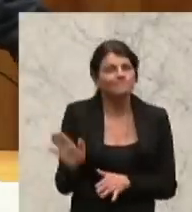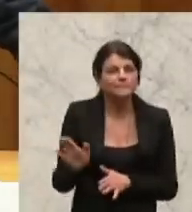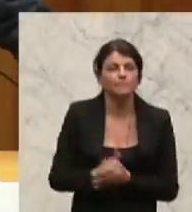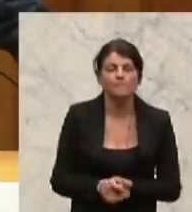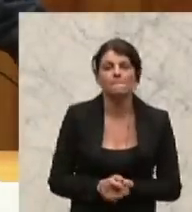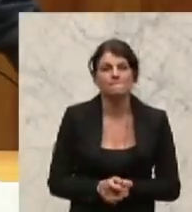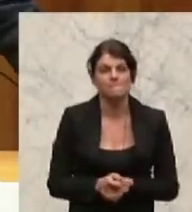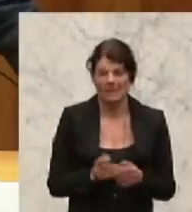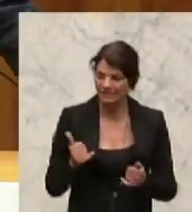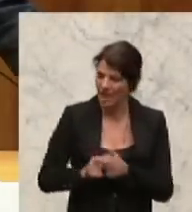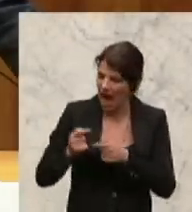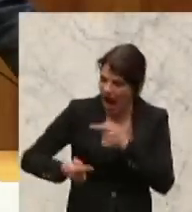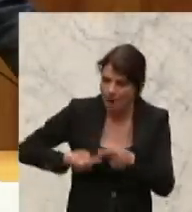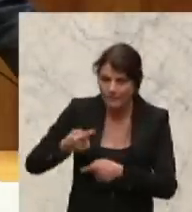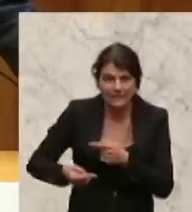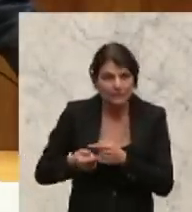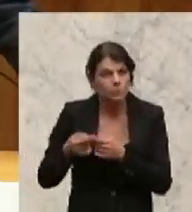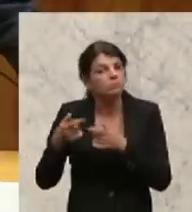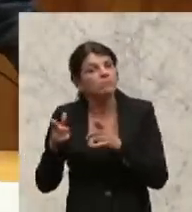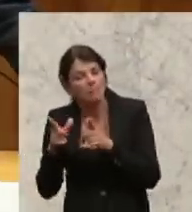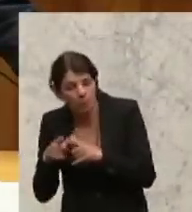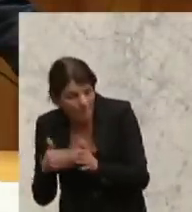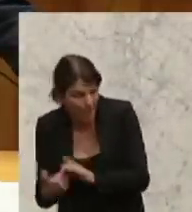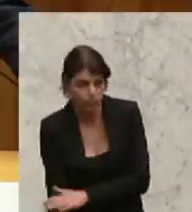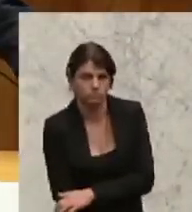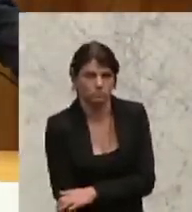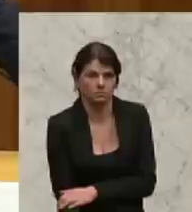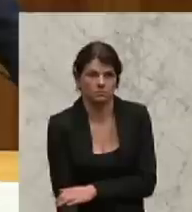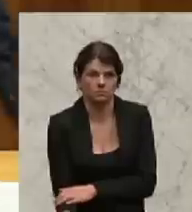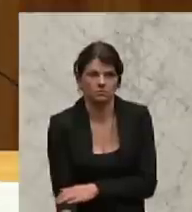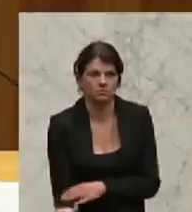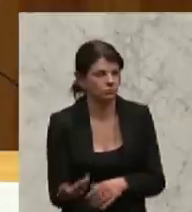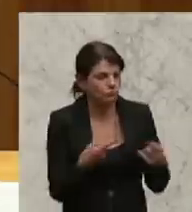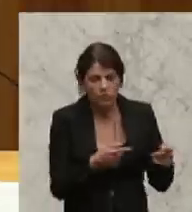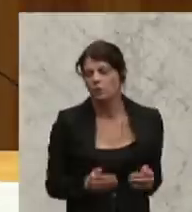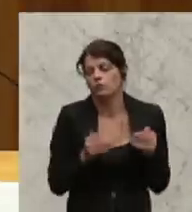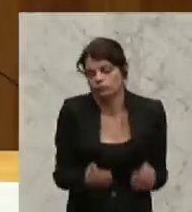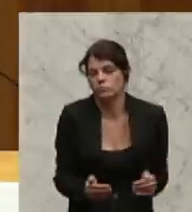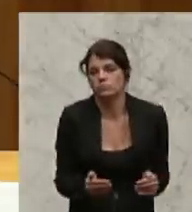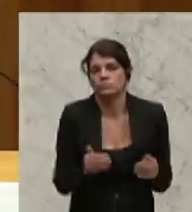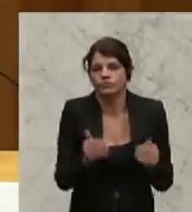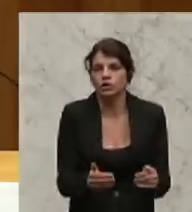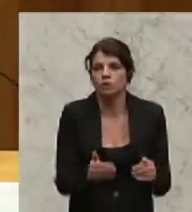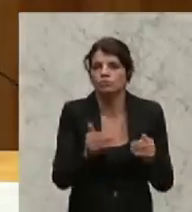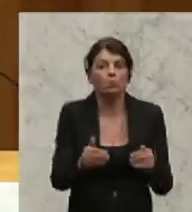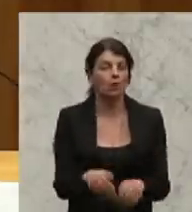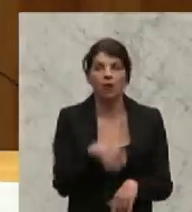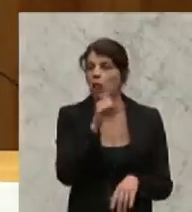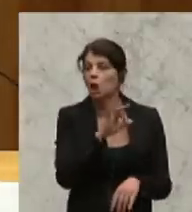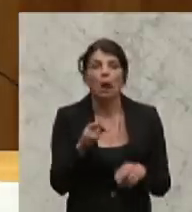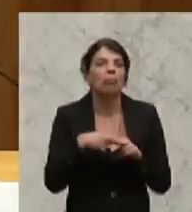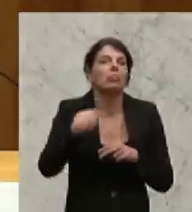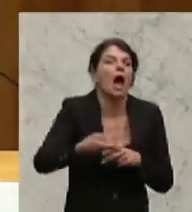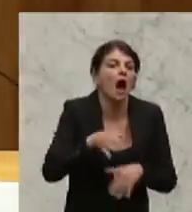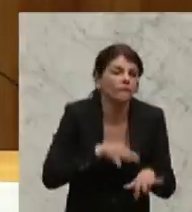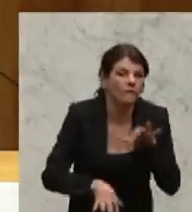Abwicklungsinstrumente braucht. Sie verschieben das nicht nur bis nach der Nationalratswahl.